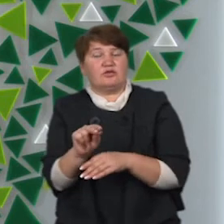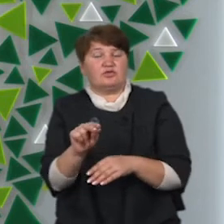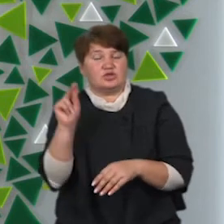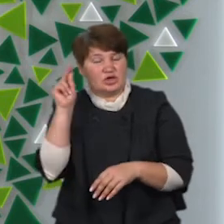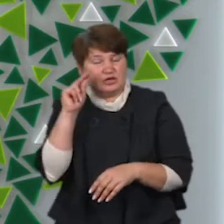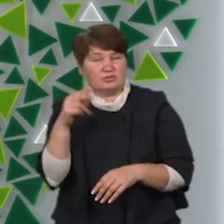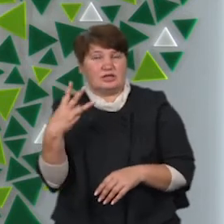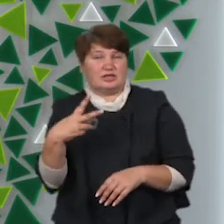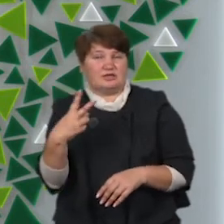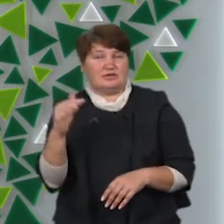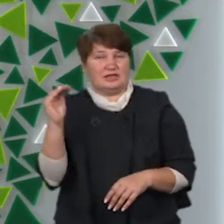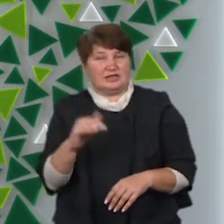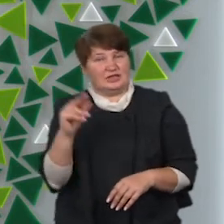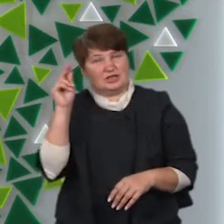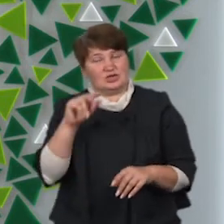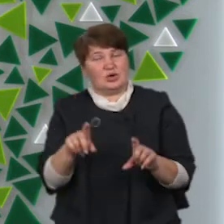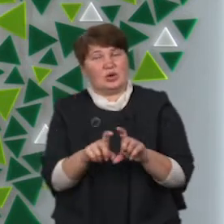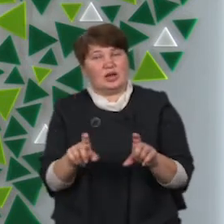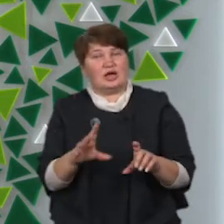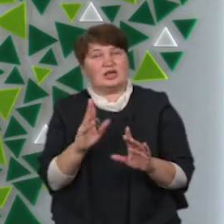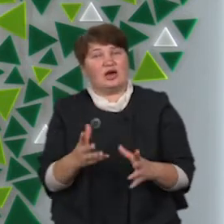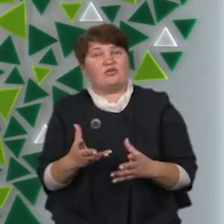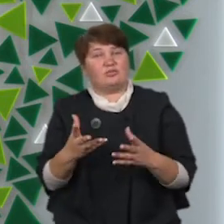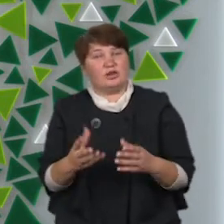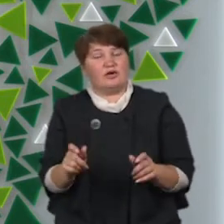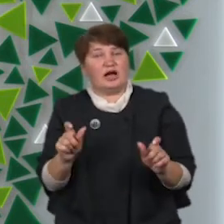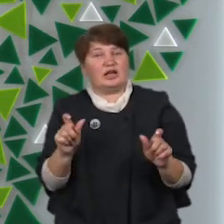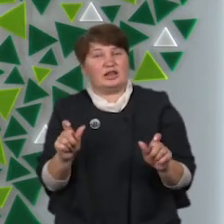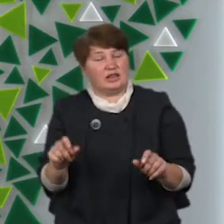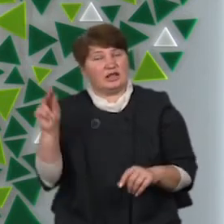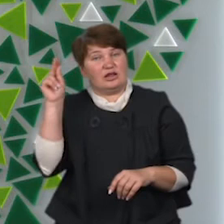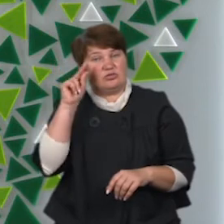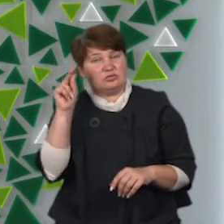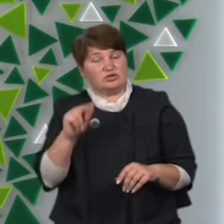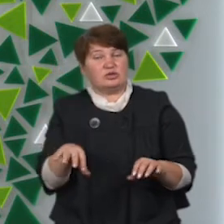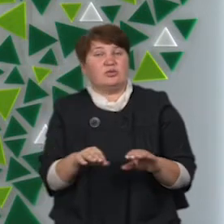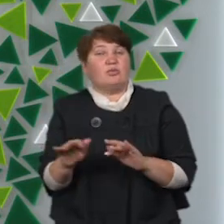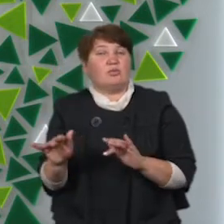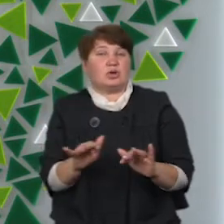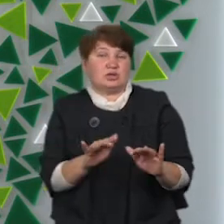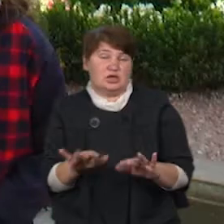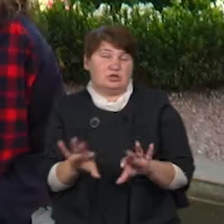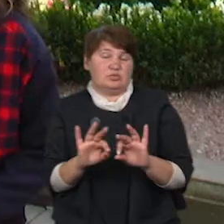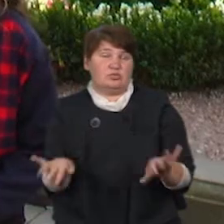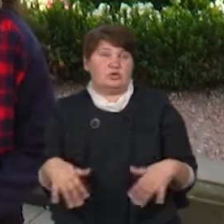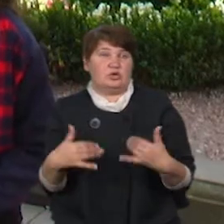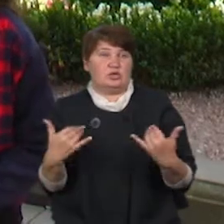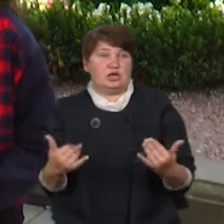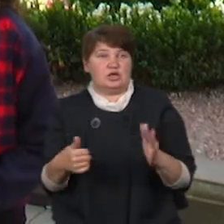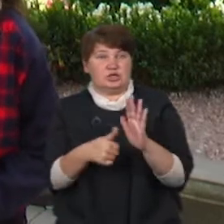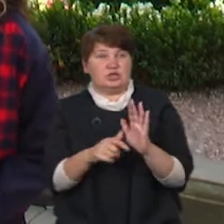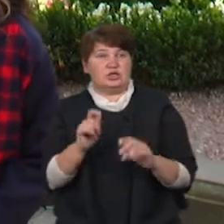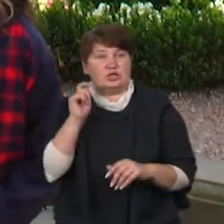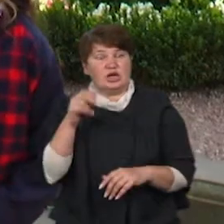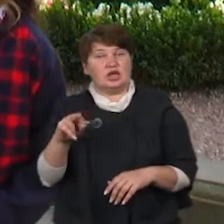32 тисячі школярів. Як вплинув карантин на освітній процес, розповість Наталя Олексінко. Шестирічна Уляна